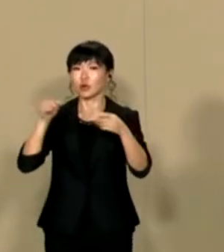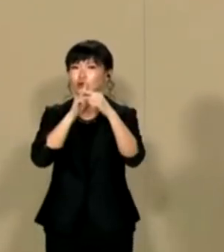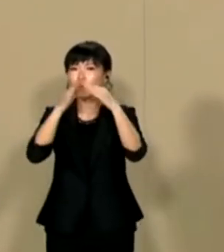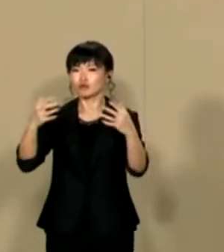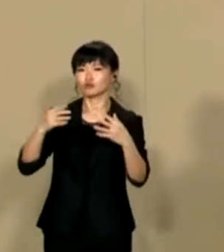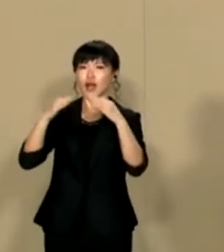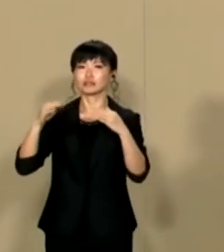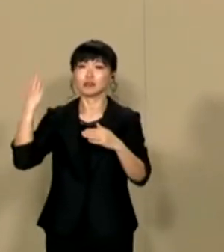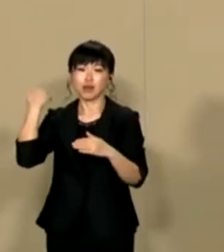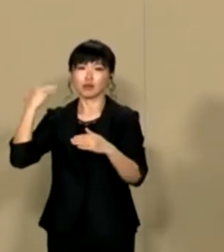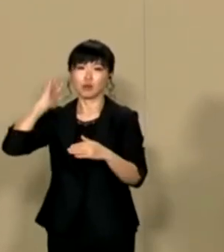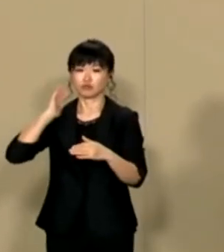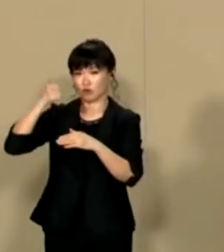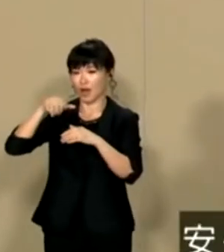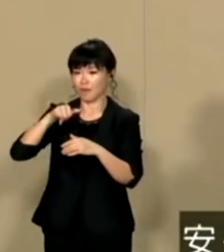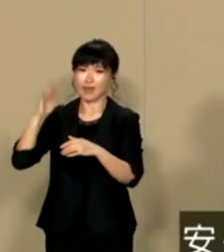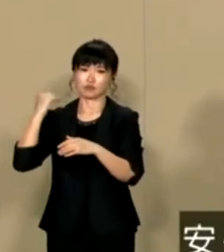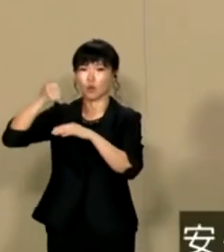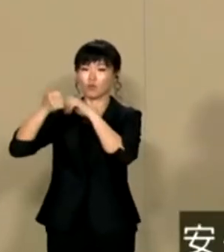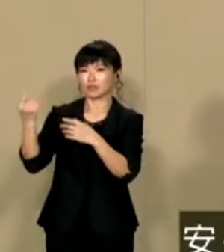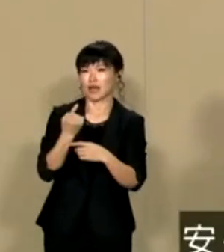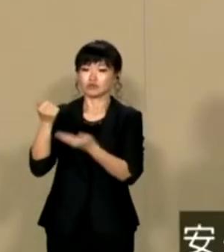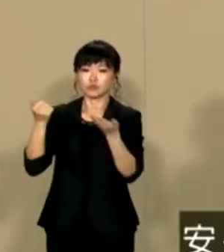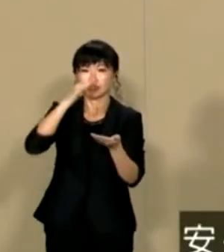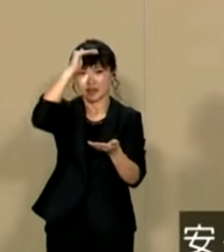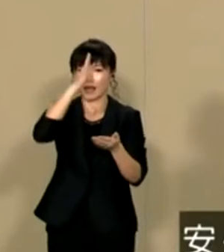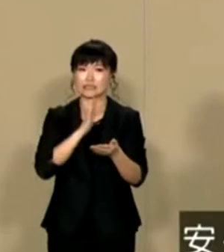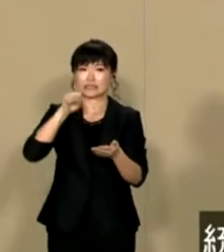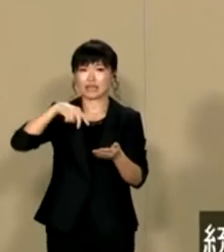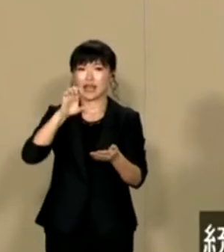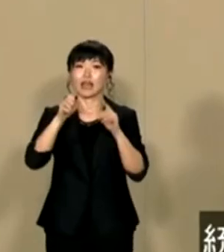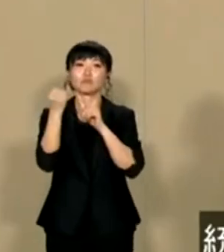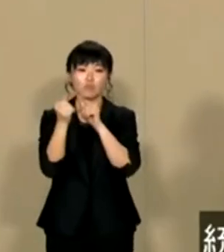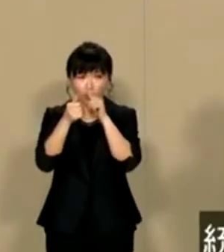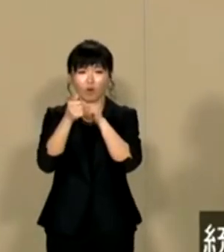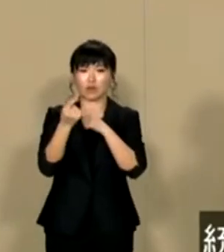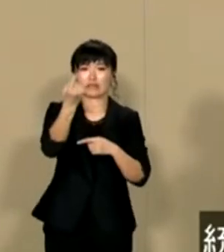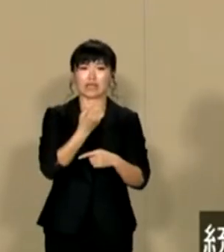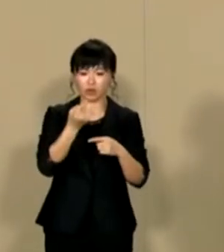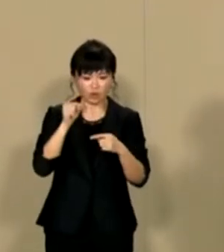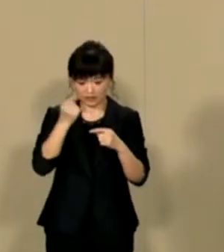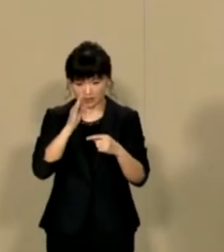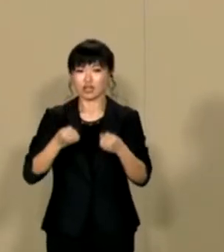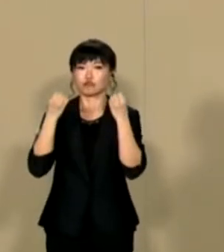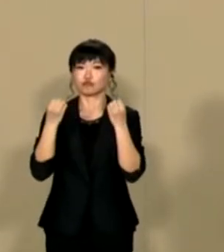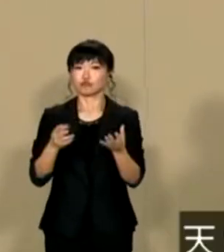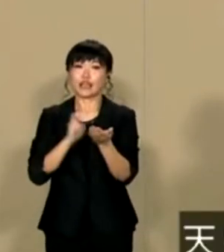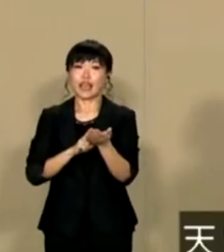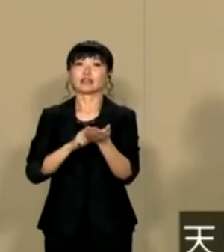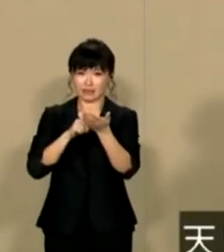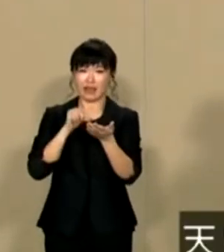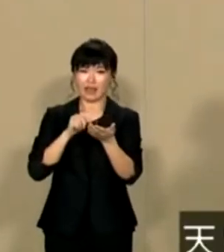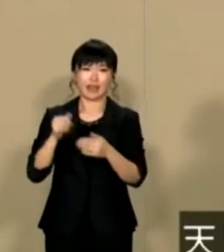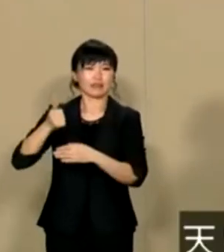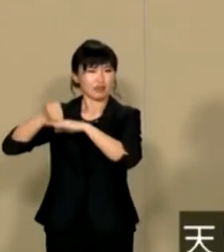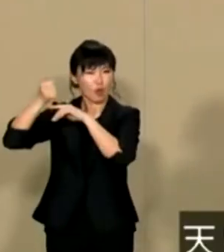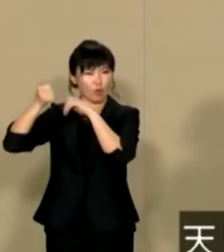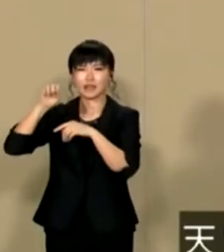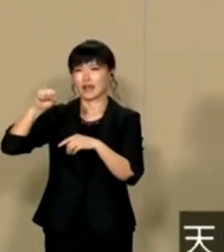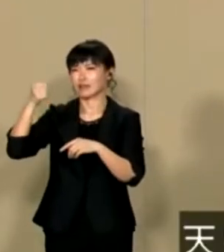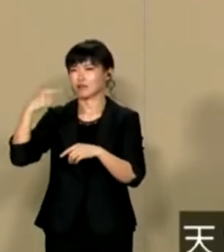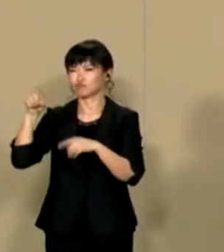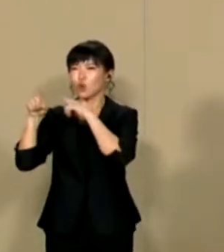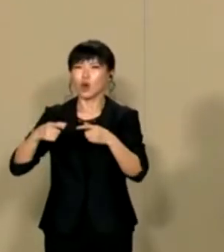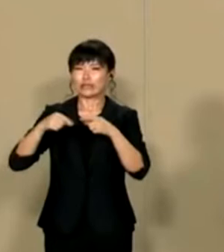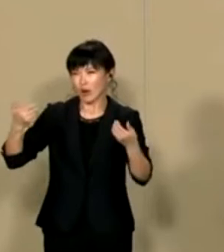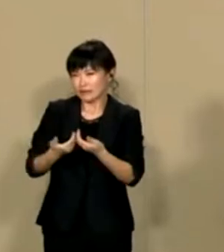安倍晋三元総理大臣が参加しておりネット上では大炎上しました安倍晋三氏の後継者である高市さなえ自民党政調会長も統一協会の集会に祝電を打っていました政権与党の中枢が天皇はサタンという朝鮮人が